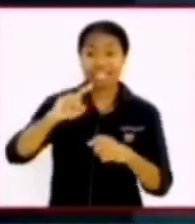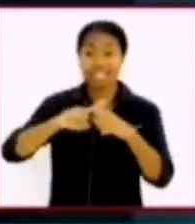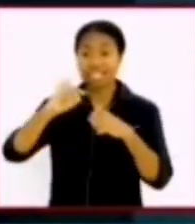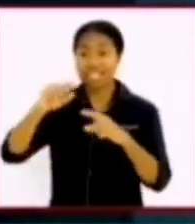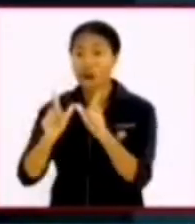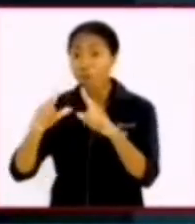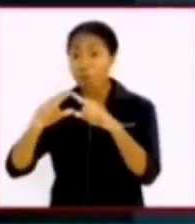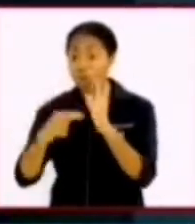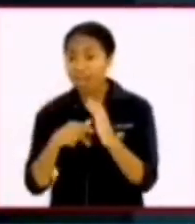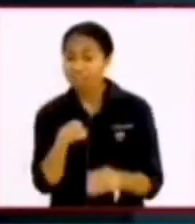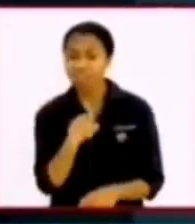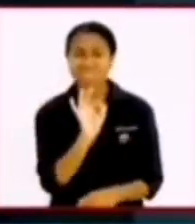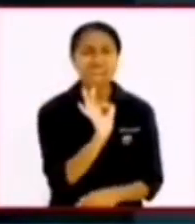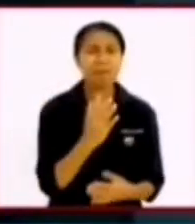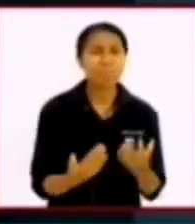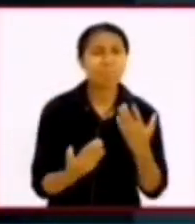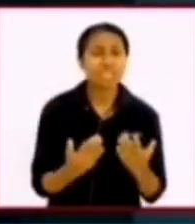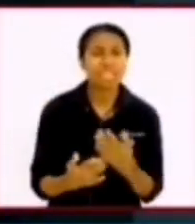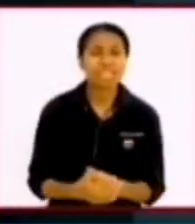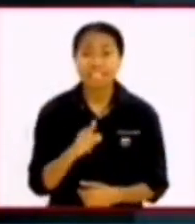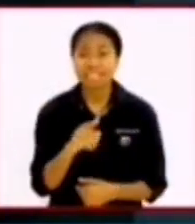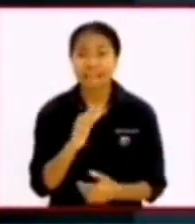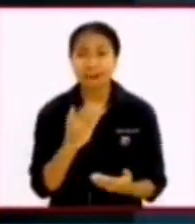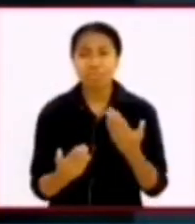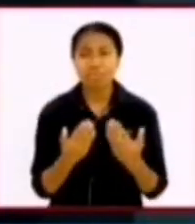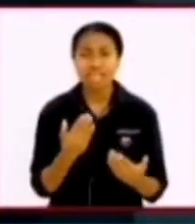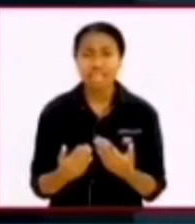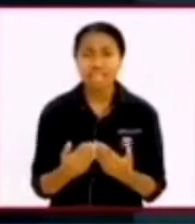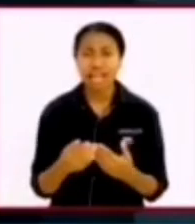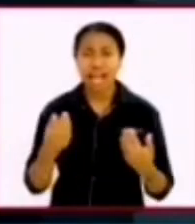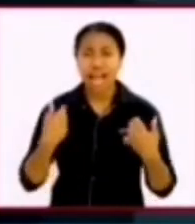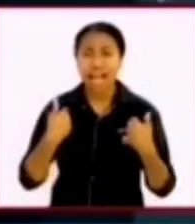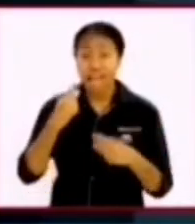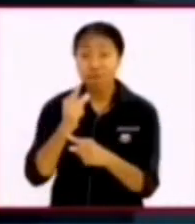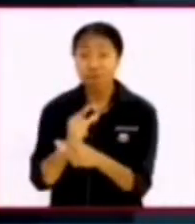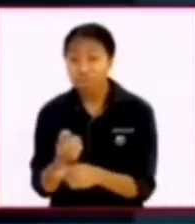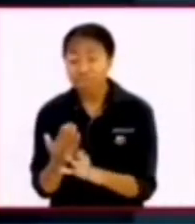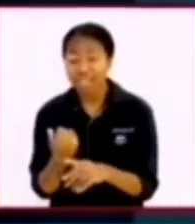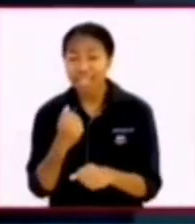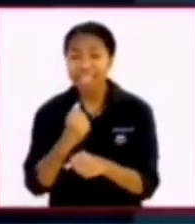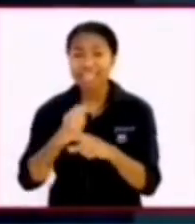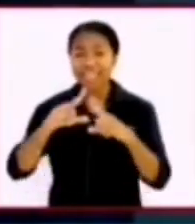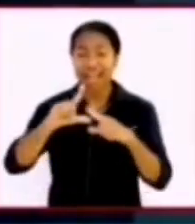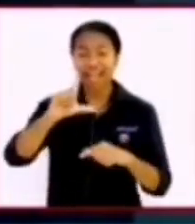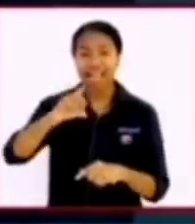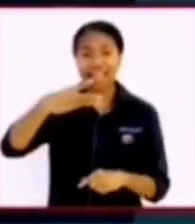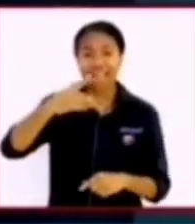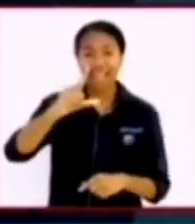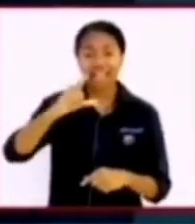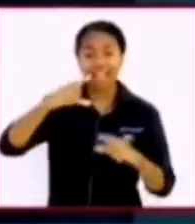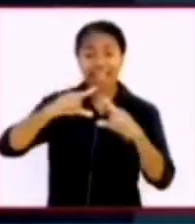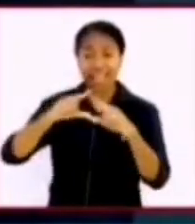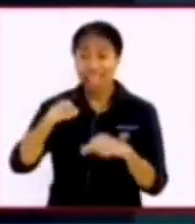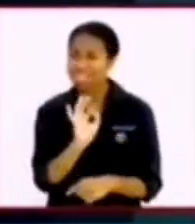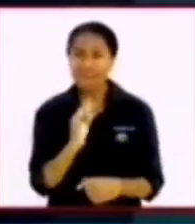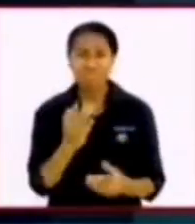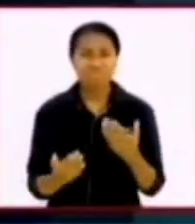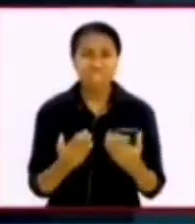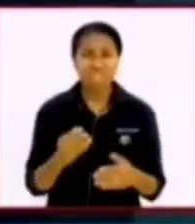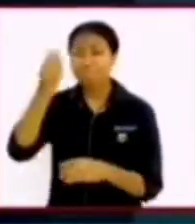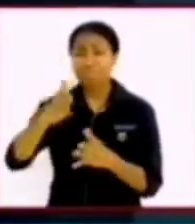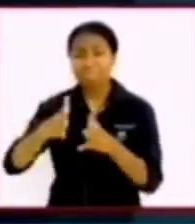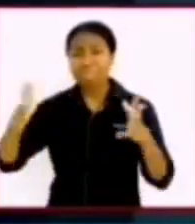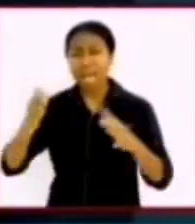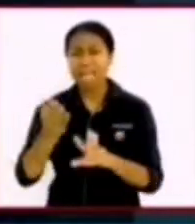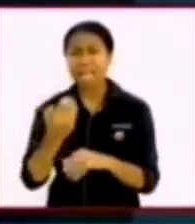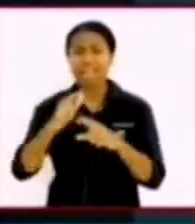dari Galilea tidak mungkin ada nabi dari Galilea tidak mungkin ada guru dari Galilea tidak mungkin ada seorang pemimpin besar dari Galilea